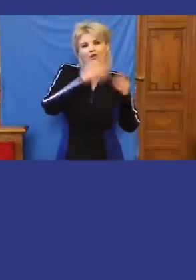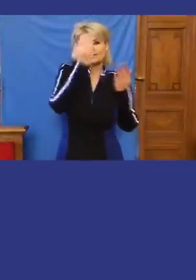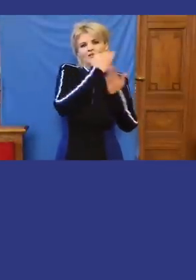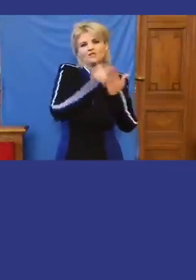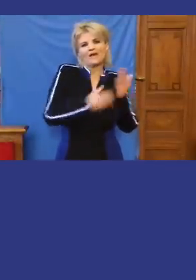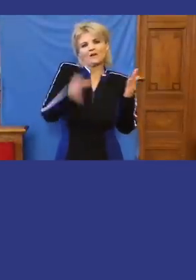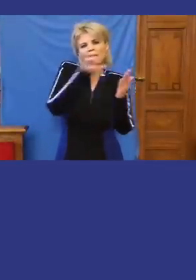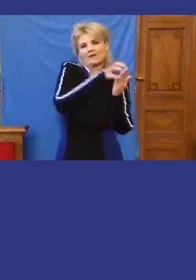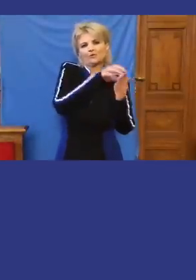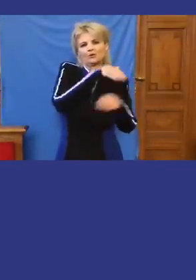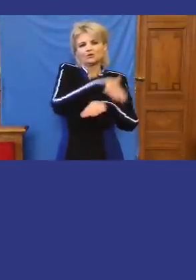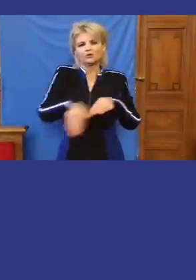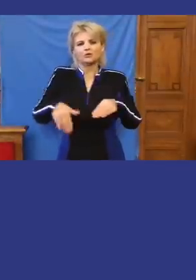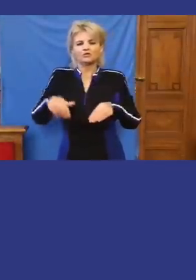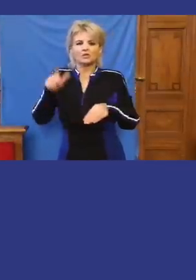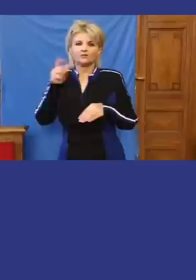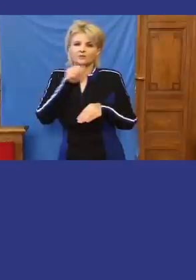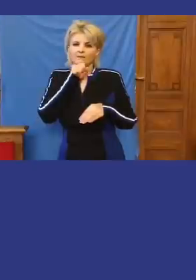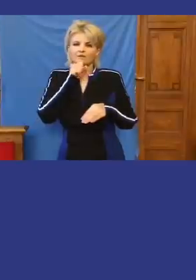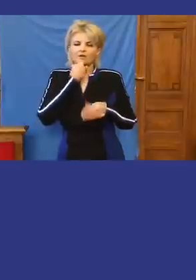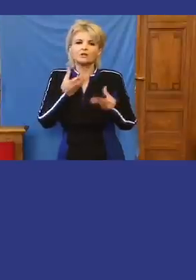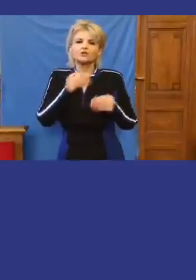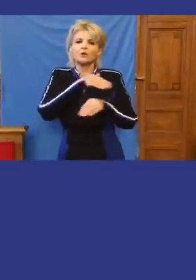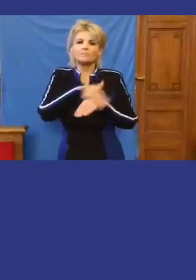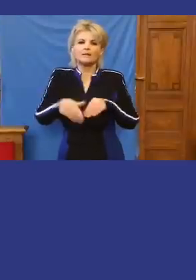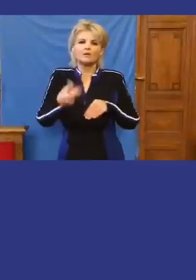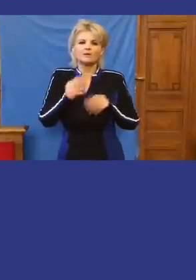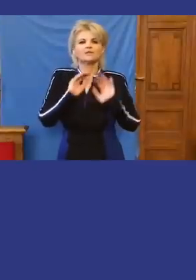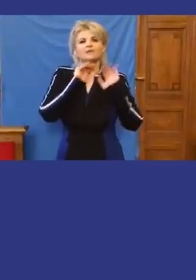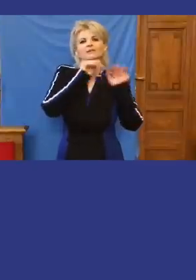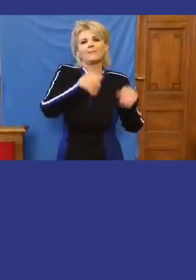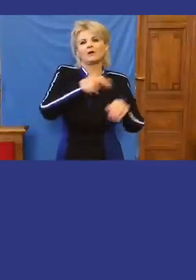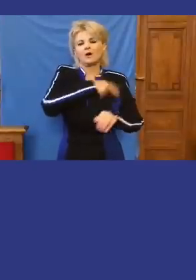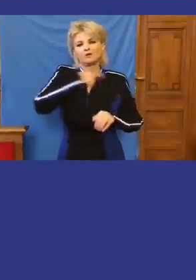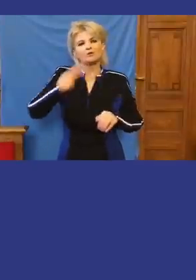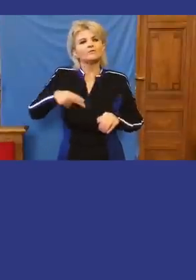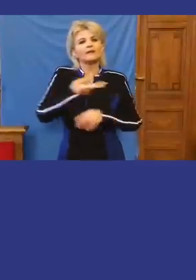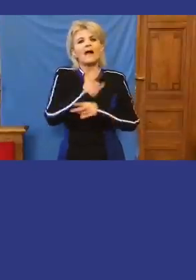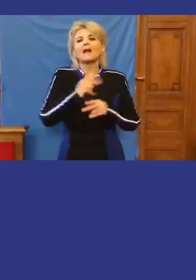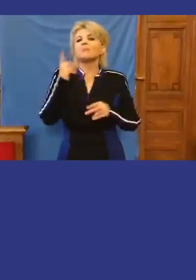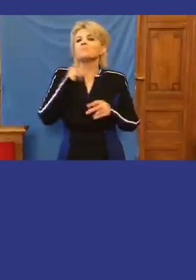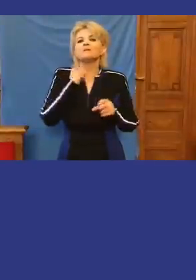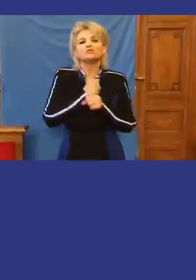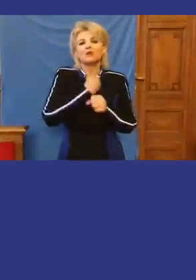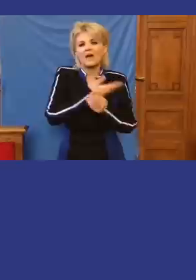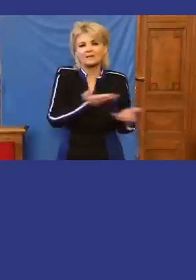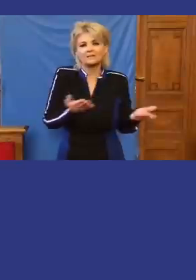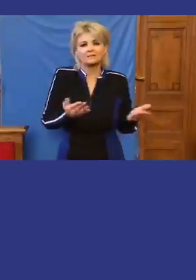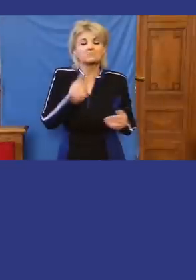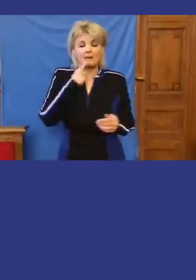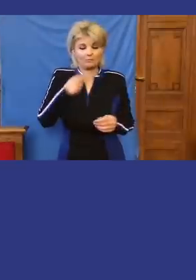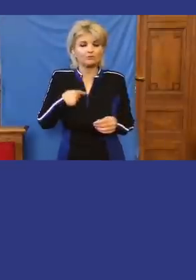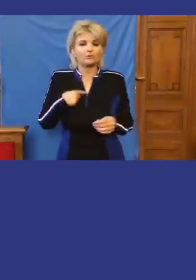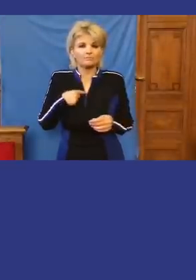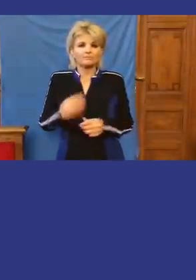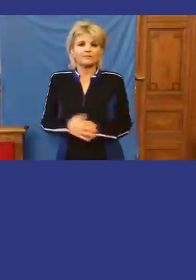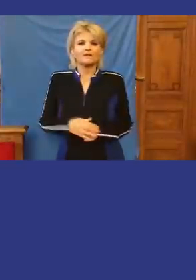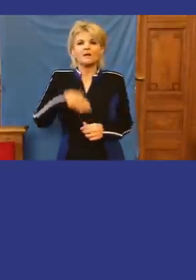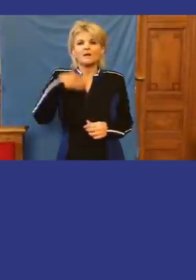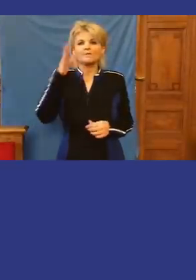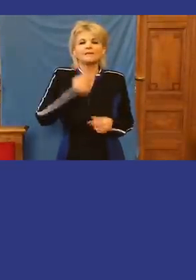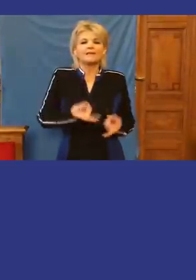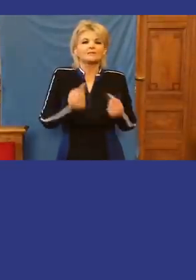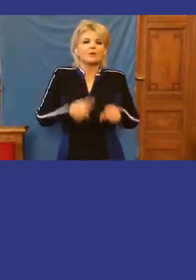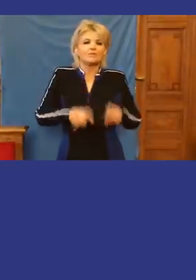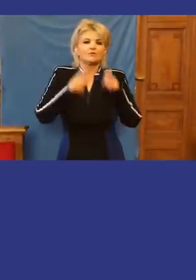Soros és Simicska nagyosok millióval támogatták a Fideszt. A Norvég állam mit követett el vajon? Megmondom. A Fidesztől